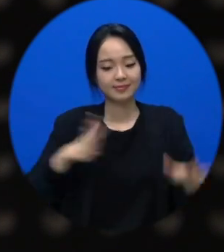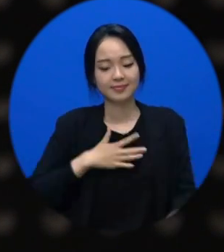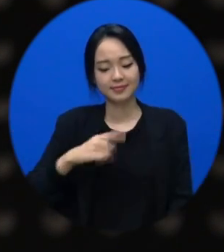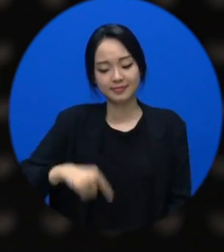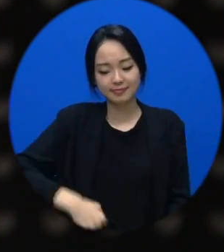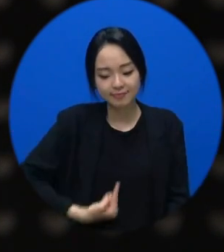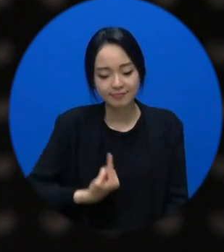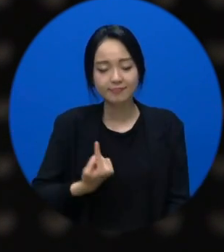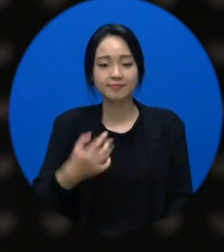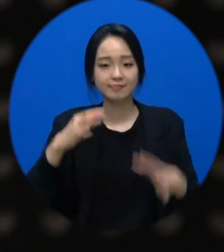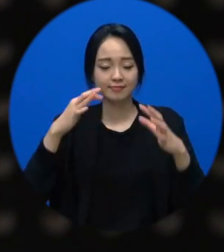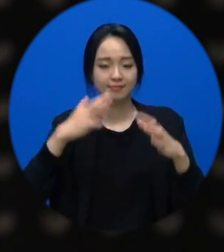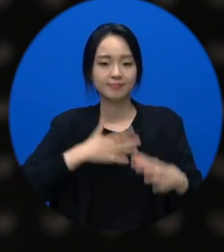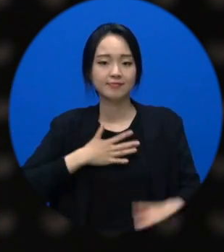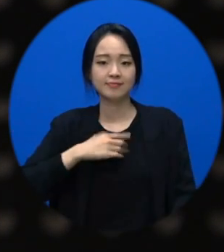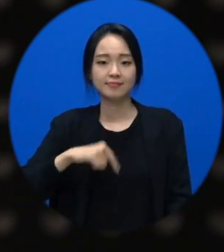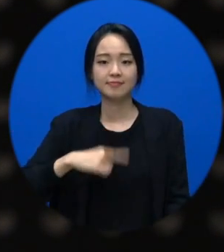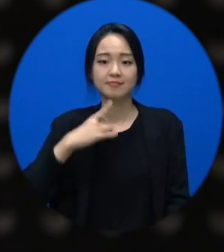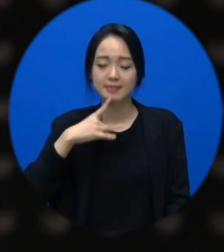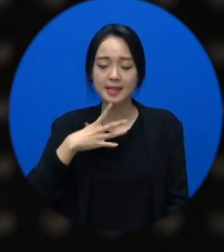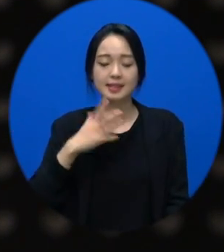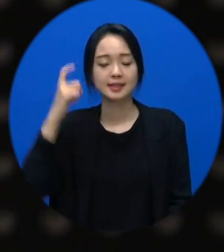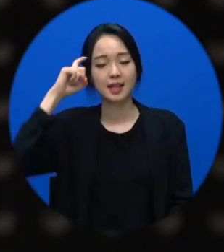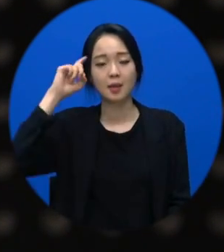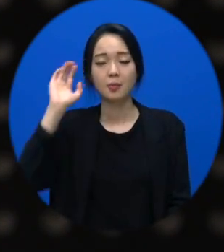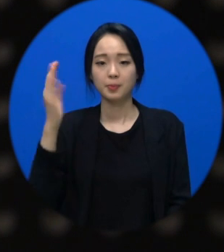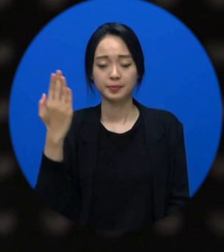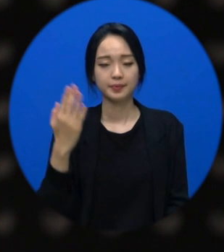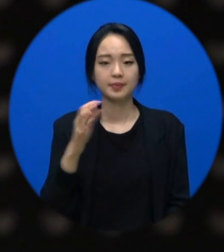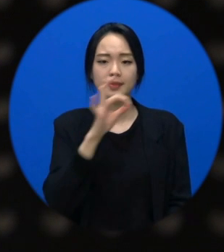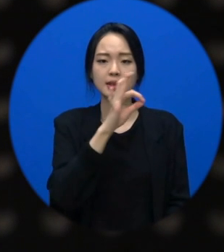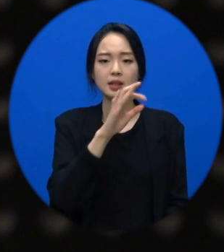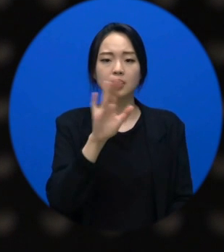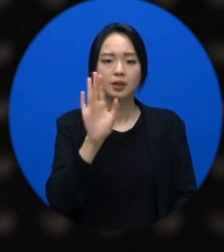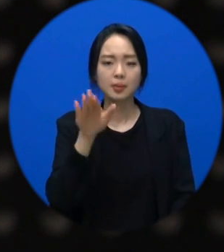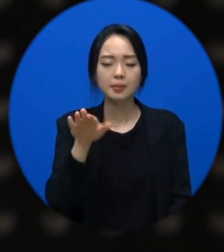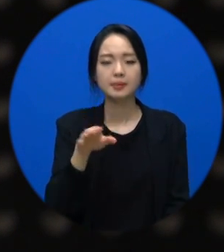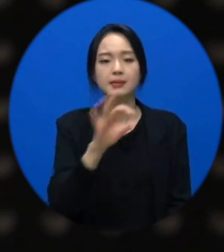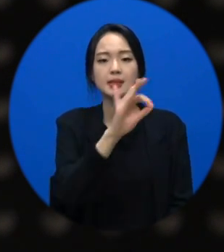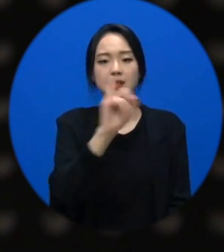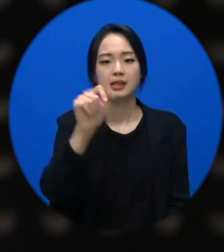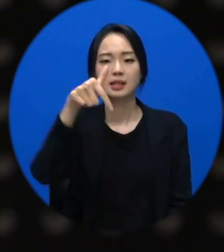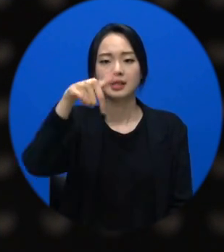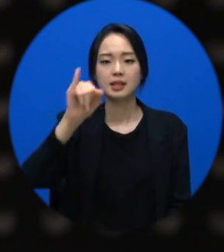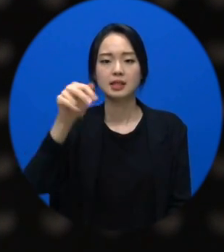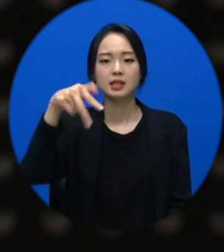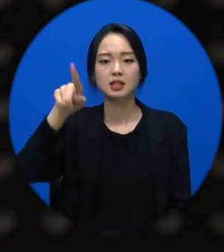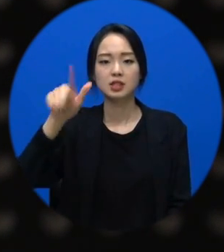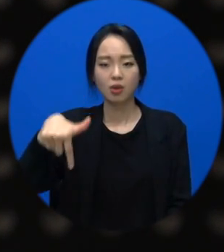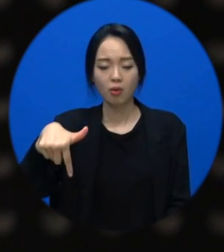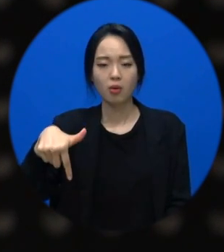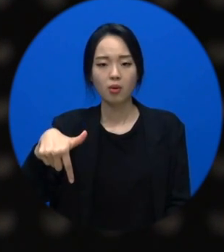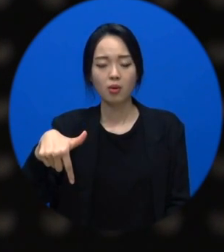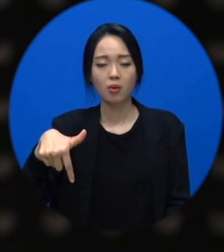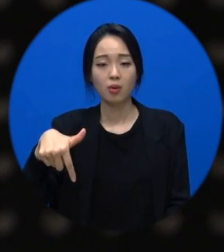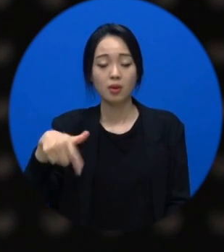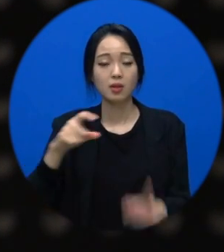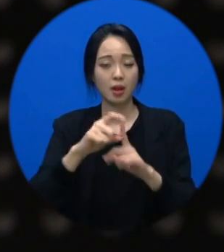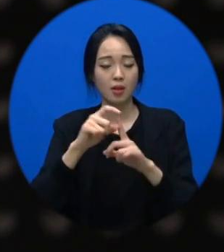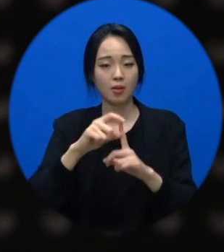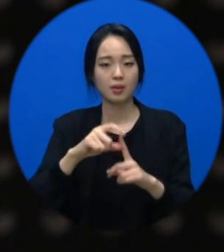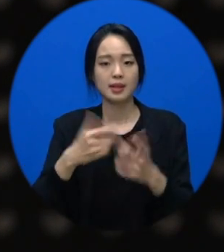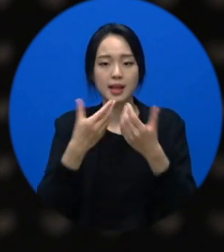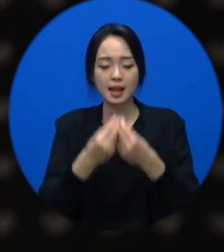이따가도 말씀드리겠지만 이기적 이기적이라는 말을 들으면 저는 그렇게 말씀을 드려요. 누군가에게 너 이기적이야